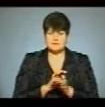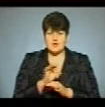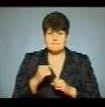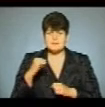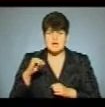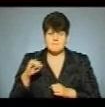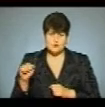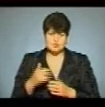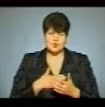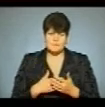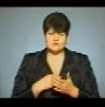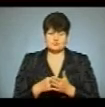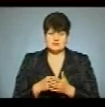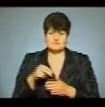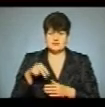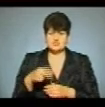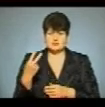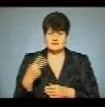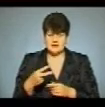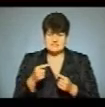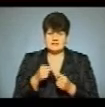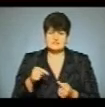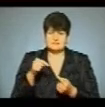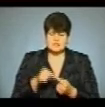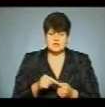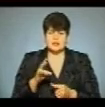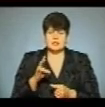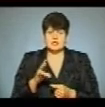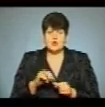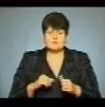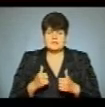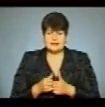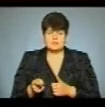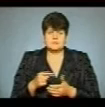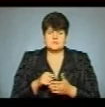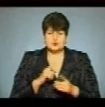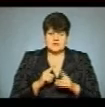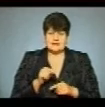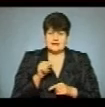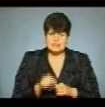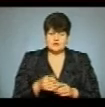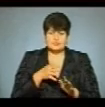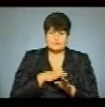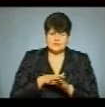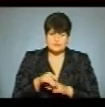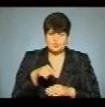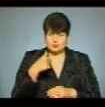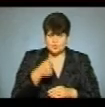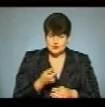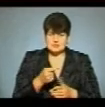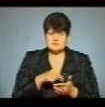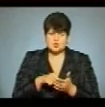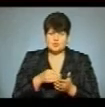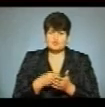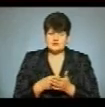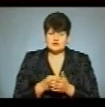-переможців громадського бюджету 2020 визначив номінаційний комітет Тернопільської міськради. На їхню реалізацію цьогоріч з міського